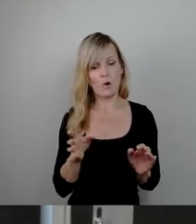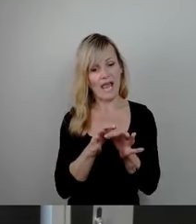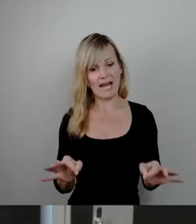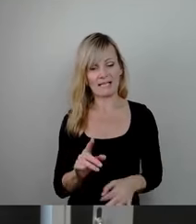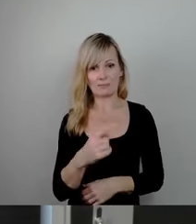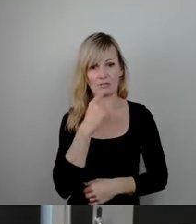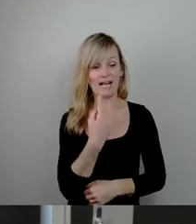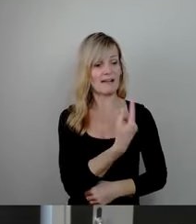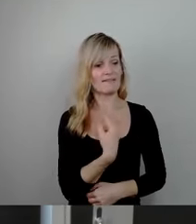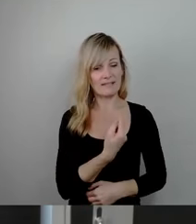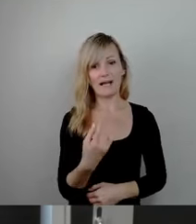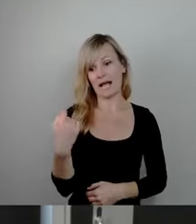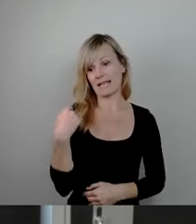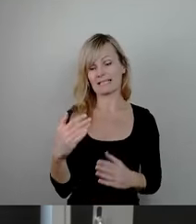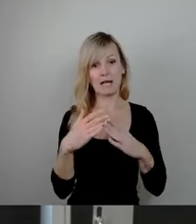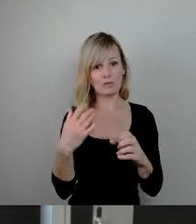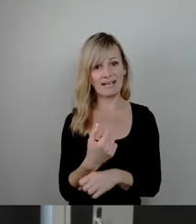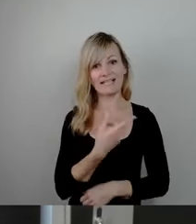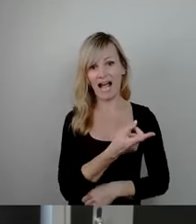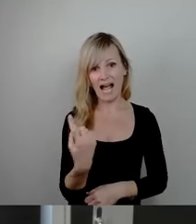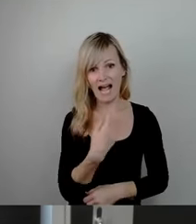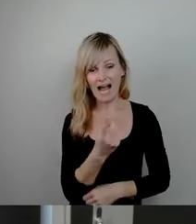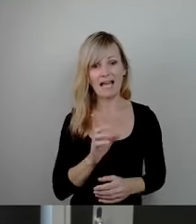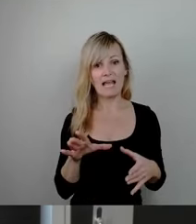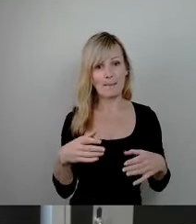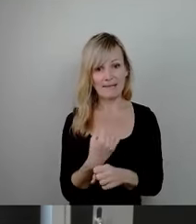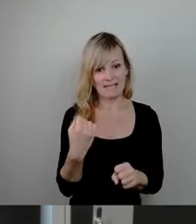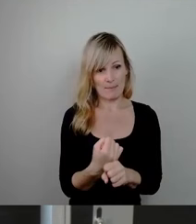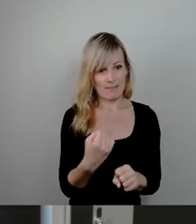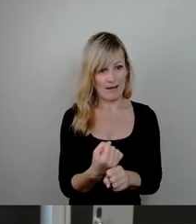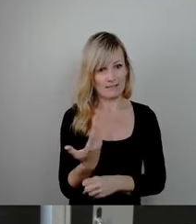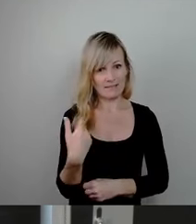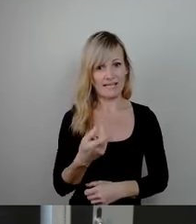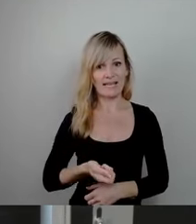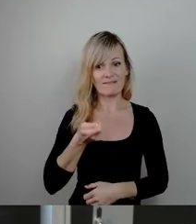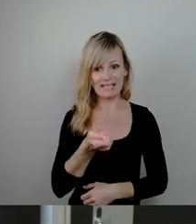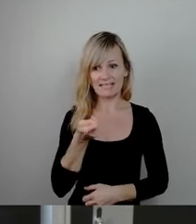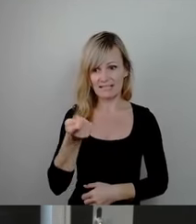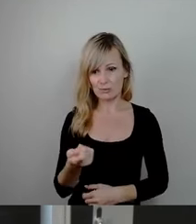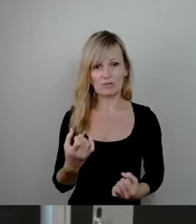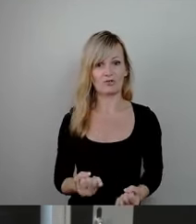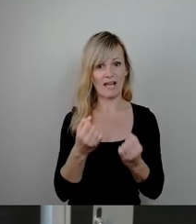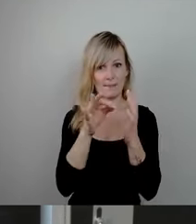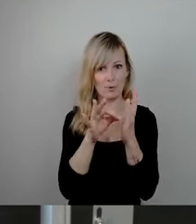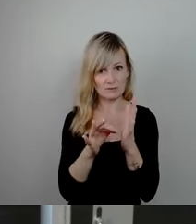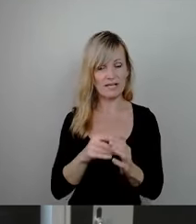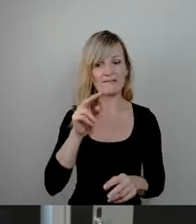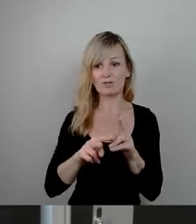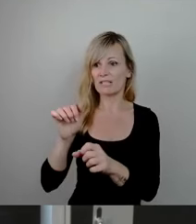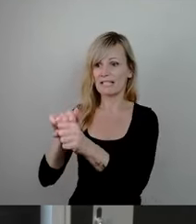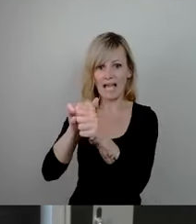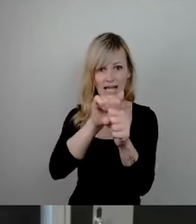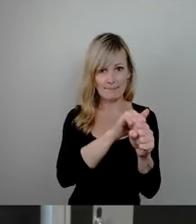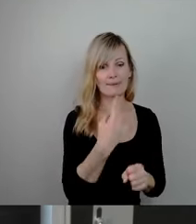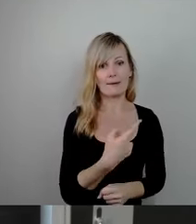wir haben die letzten Haushalte allesamt zusammen mitgetragen, haben auch die Investitionsschwerpunkte über die verschiedenen Ämter allesamt auch